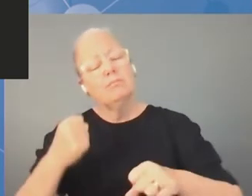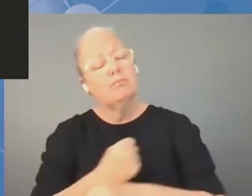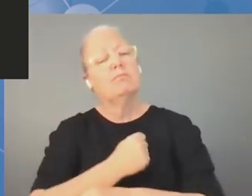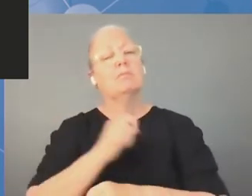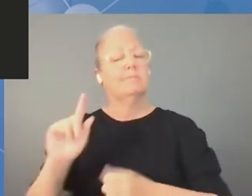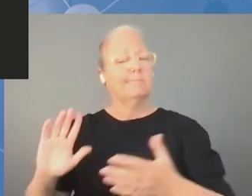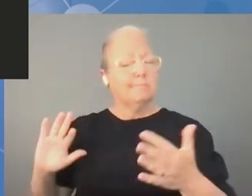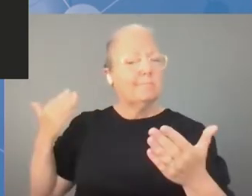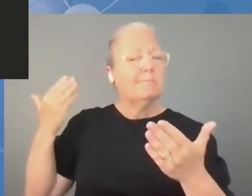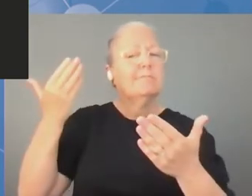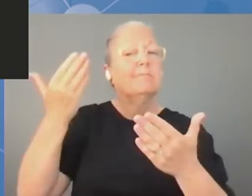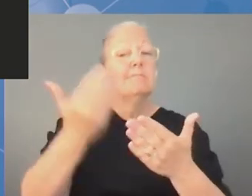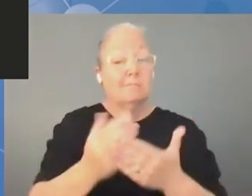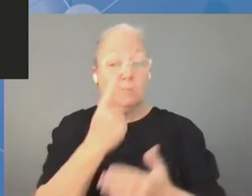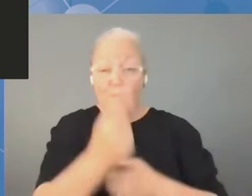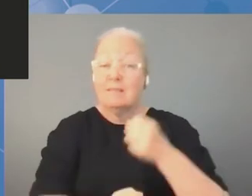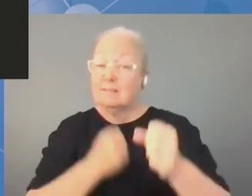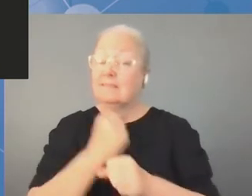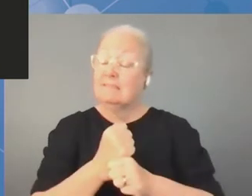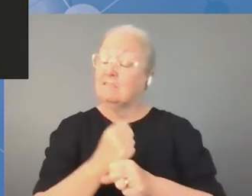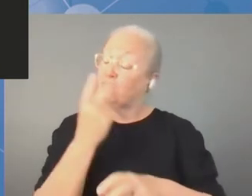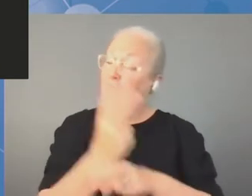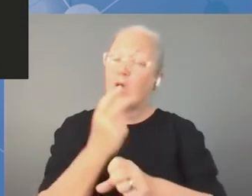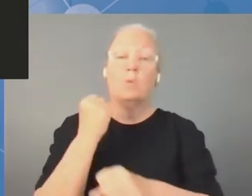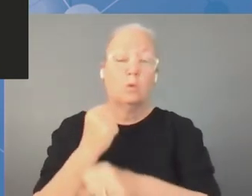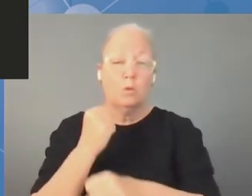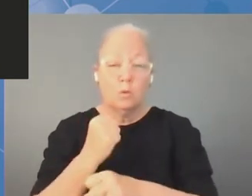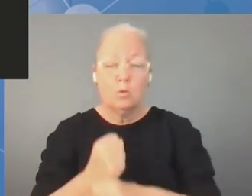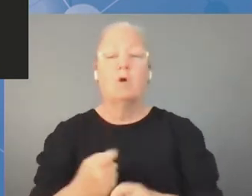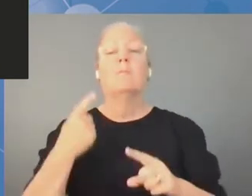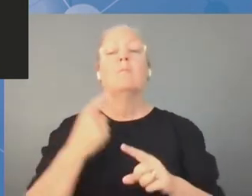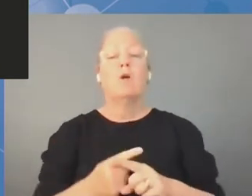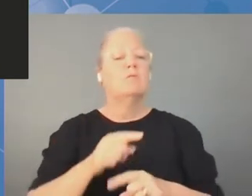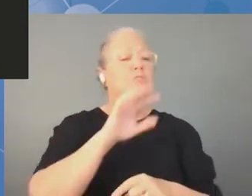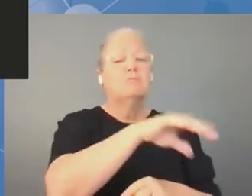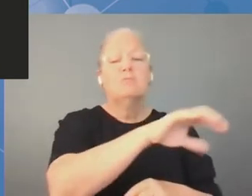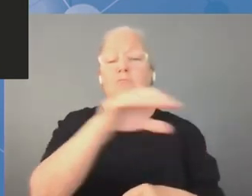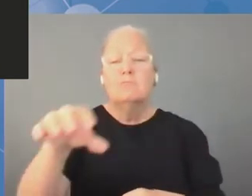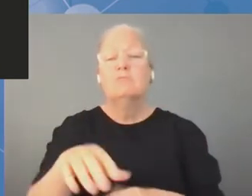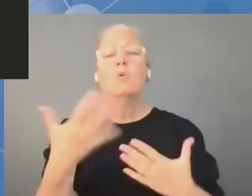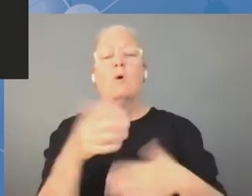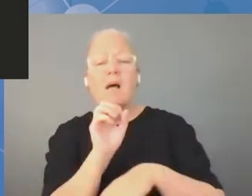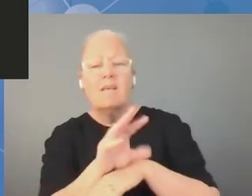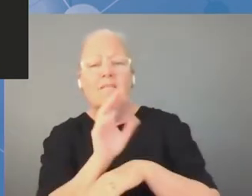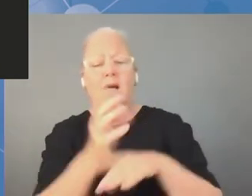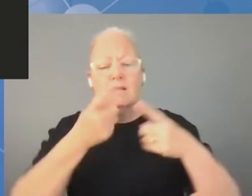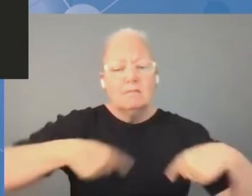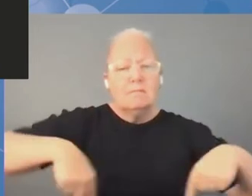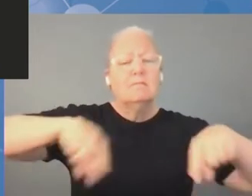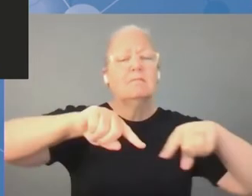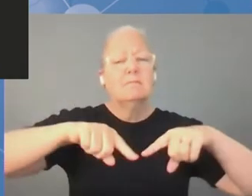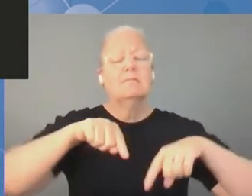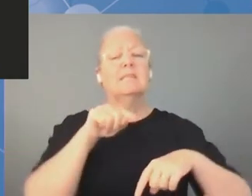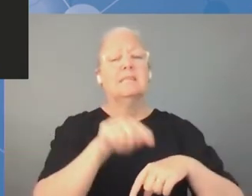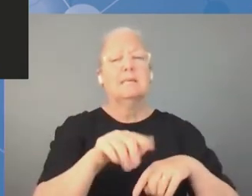pracownicy przez cały rok pracowali nad tym, aby to wydarzenie przeprowadzić prawidłowo. Pragnę także